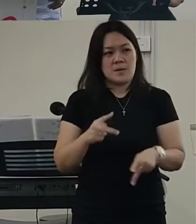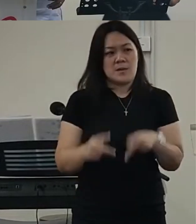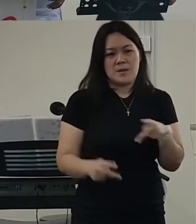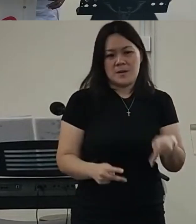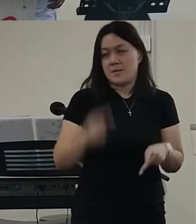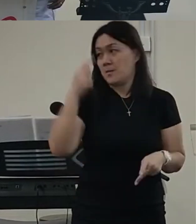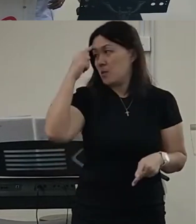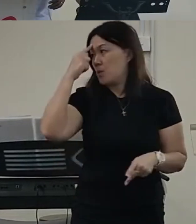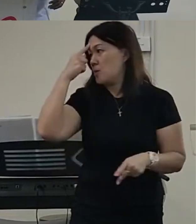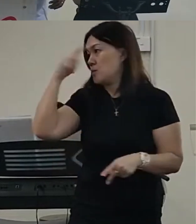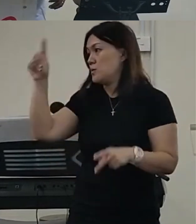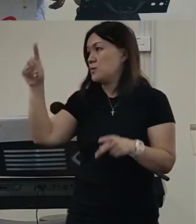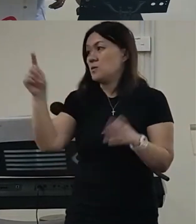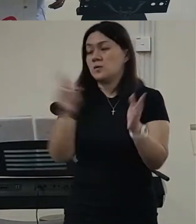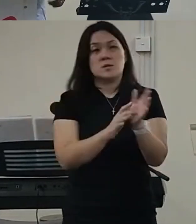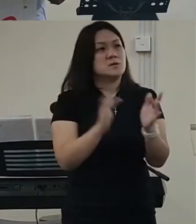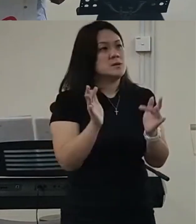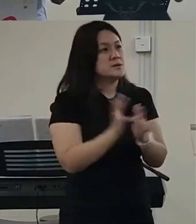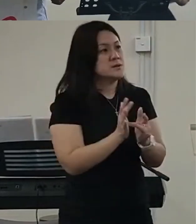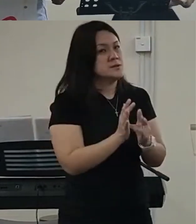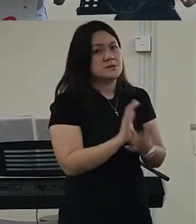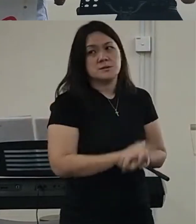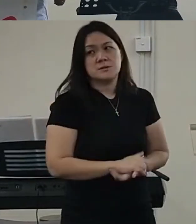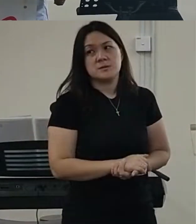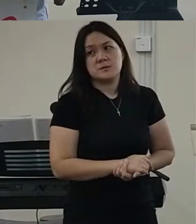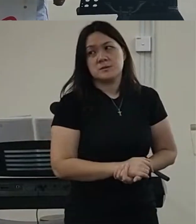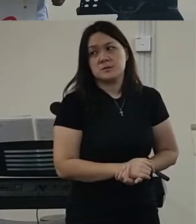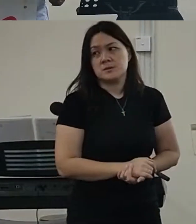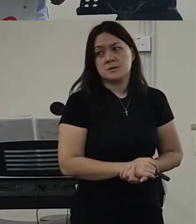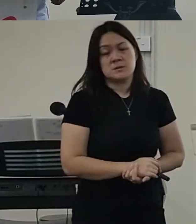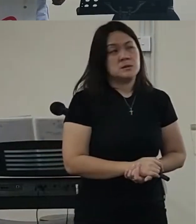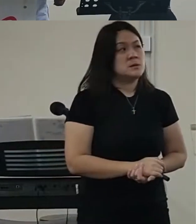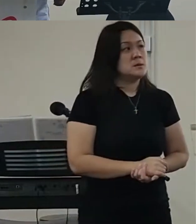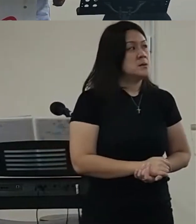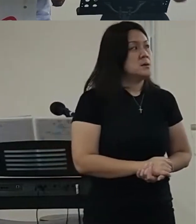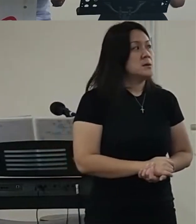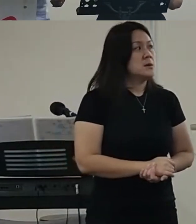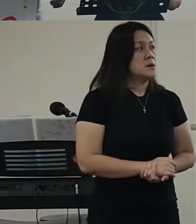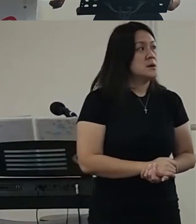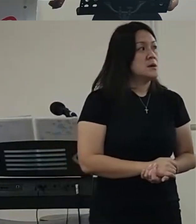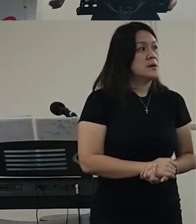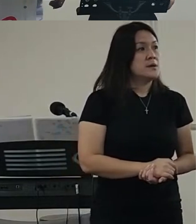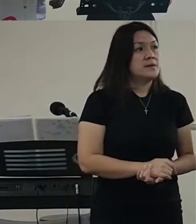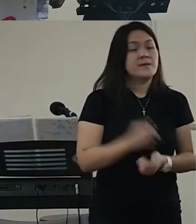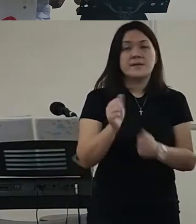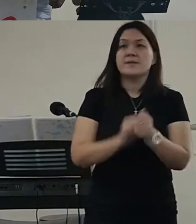那么呢我就祷告的时候呢我就要去我的这一班特别朋友